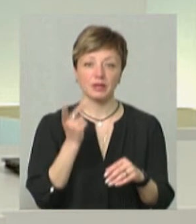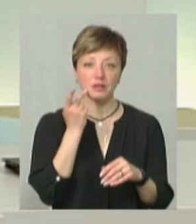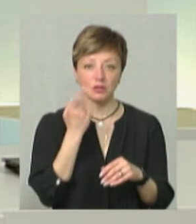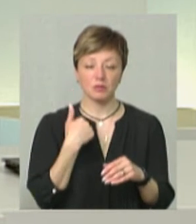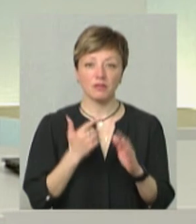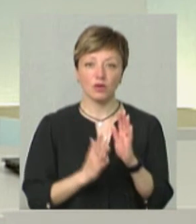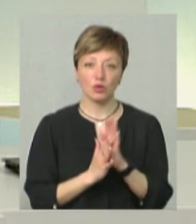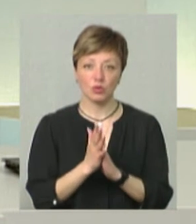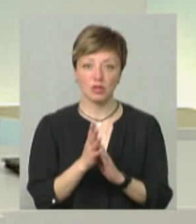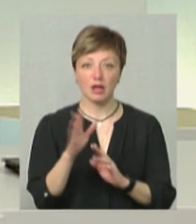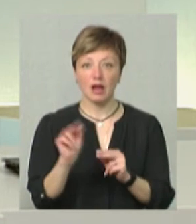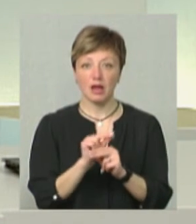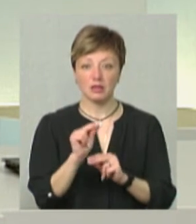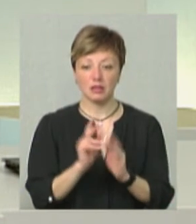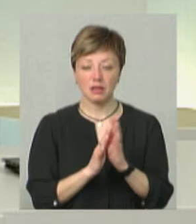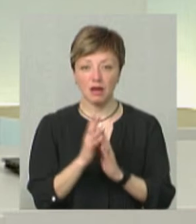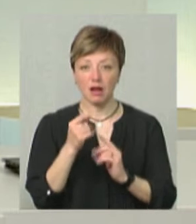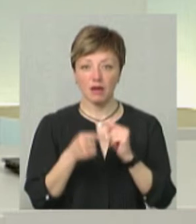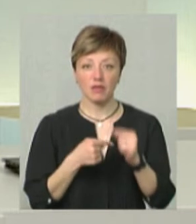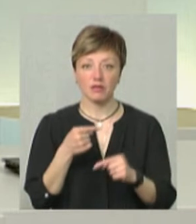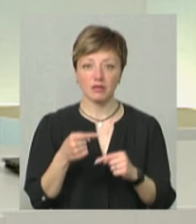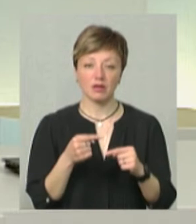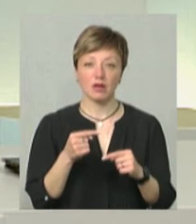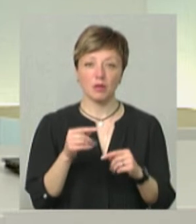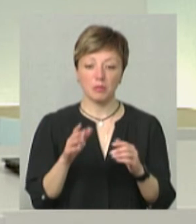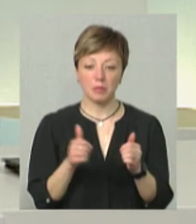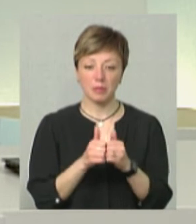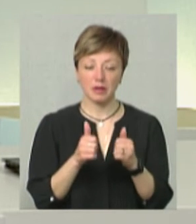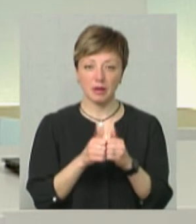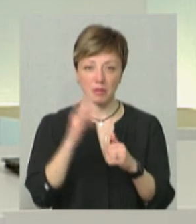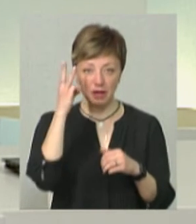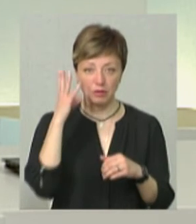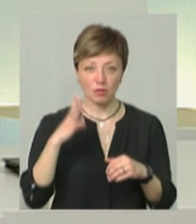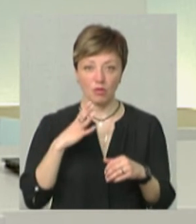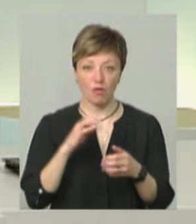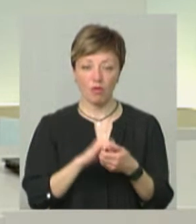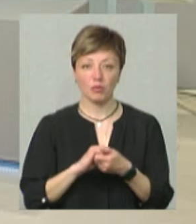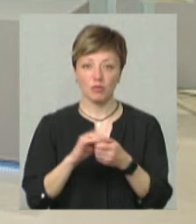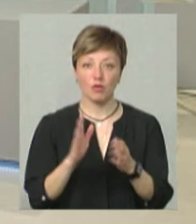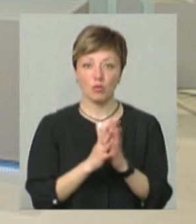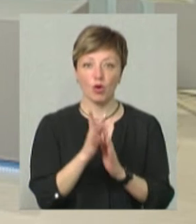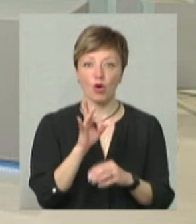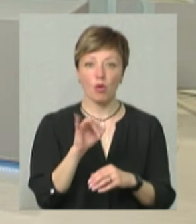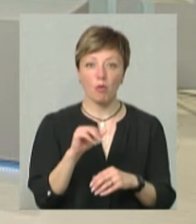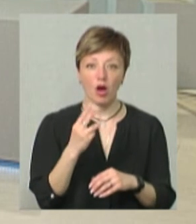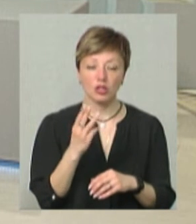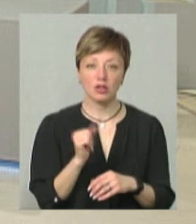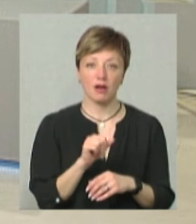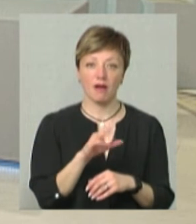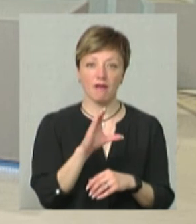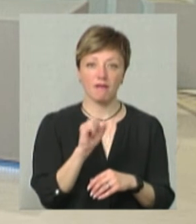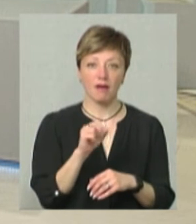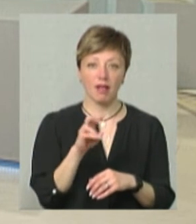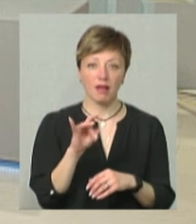Завжди ми вирощували лікарські трави, навіть Радгост був під Хмельницьким, який вирощував ромашку, валеріану.